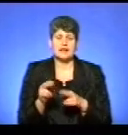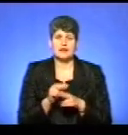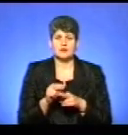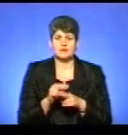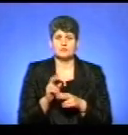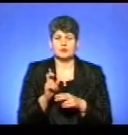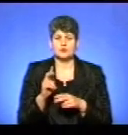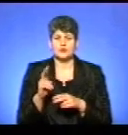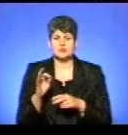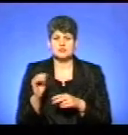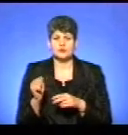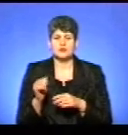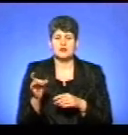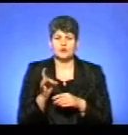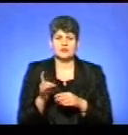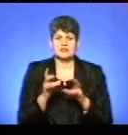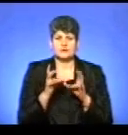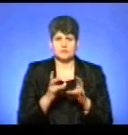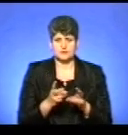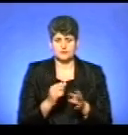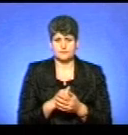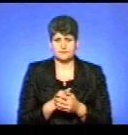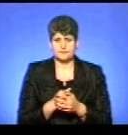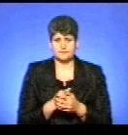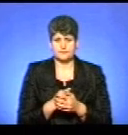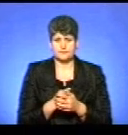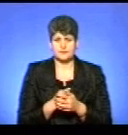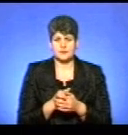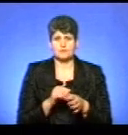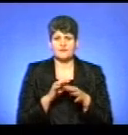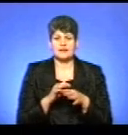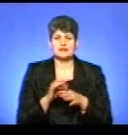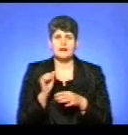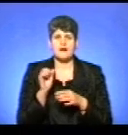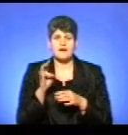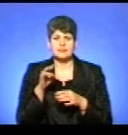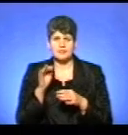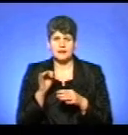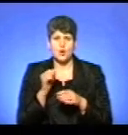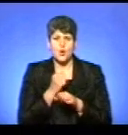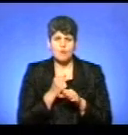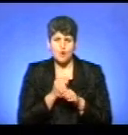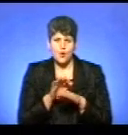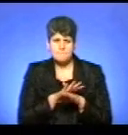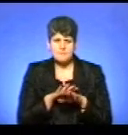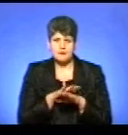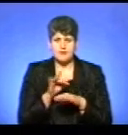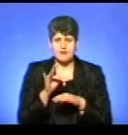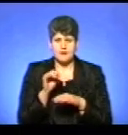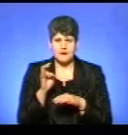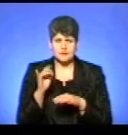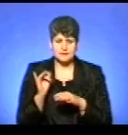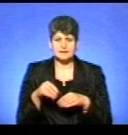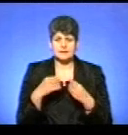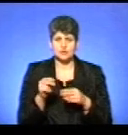Козиру районний травматолог Юрій Челядин. Проведена антирабічна обробка рани. Надано адекватне